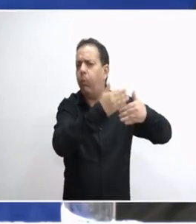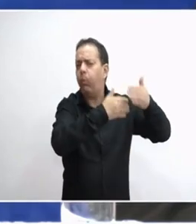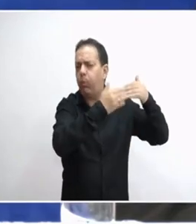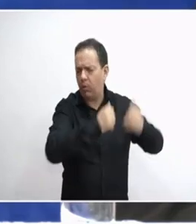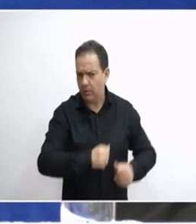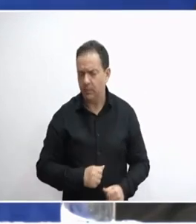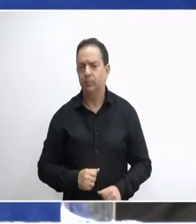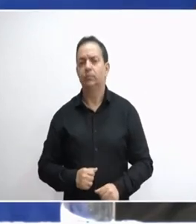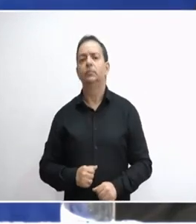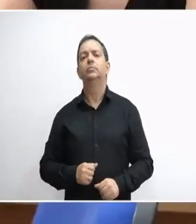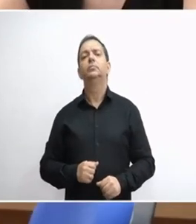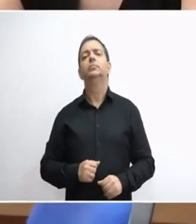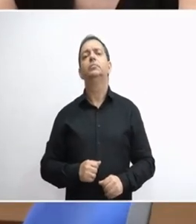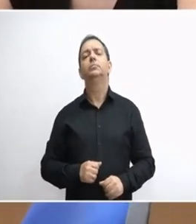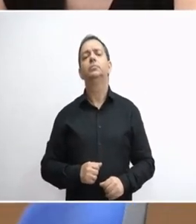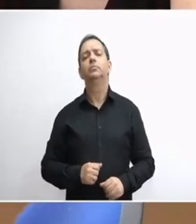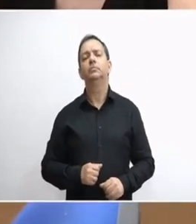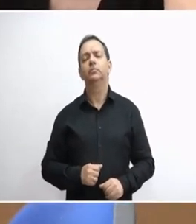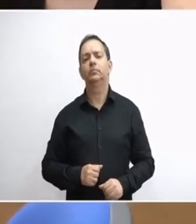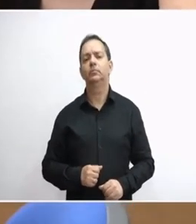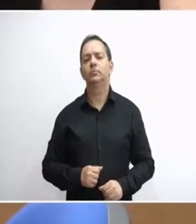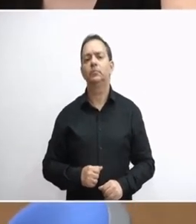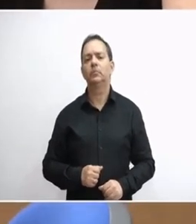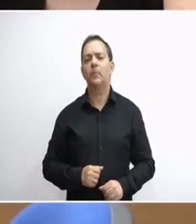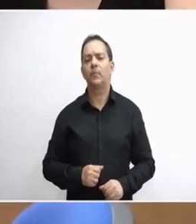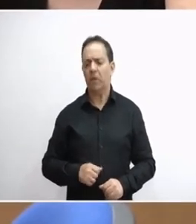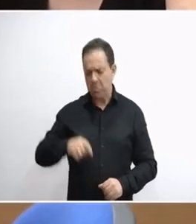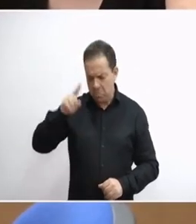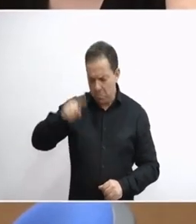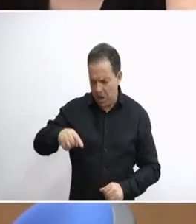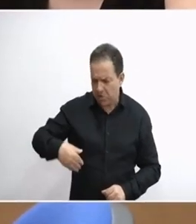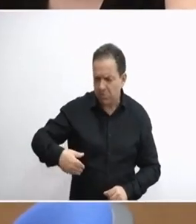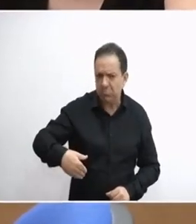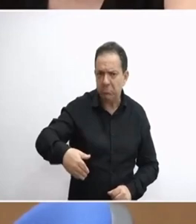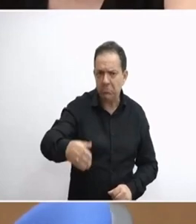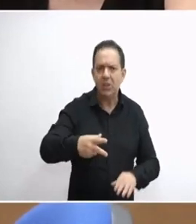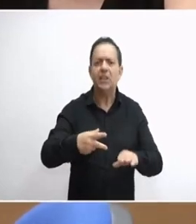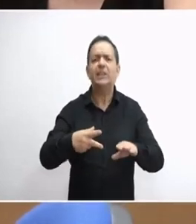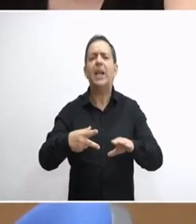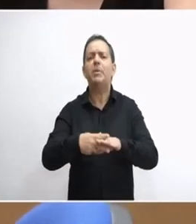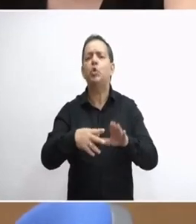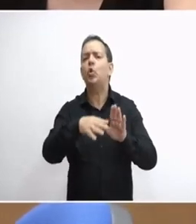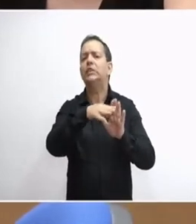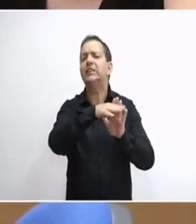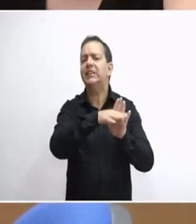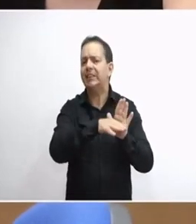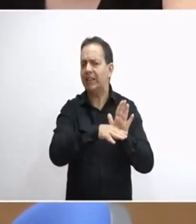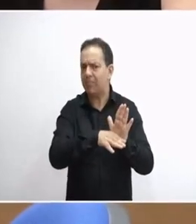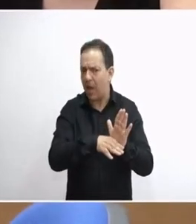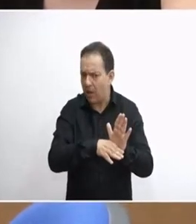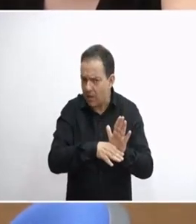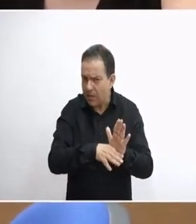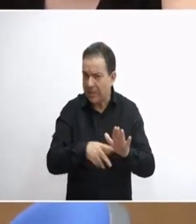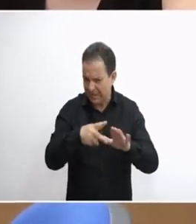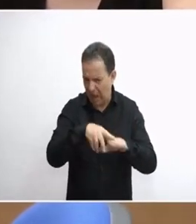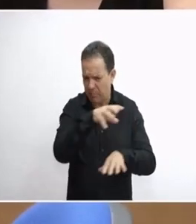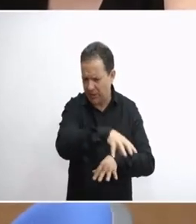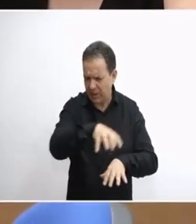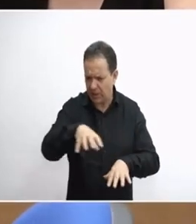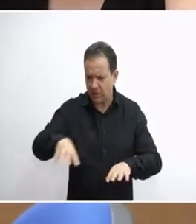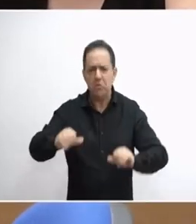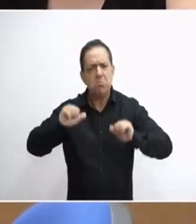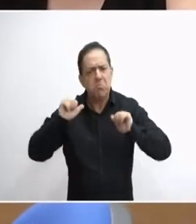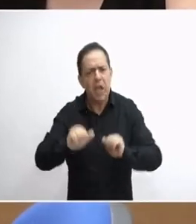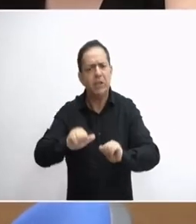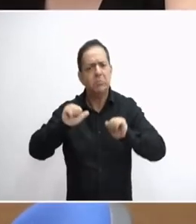Άλλη μια ερώτηση. Στις μέρες μας βιώνουμε ένα τραπεζικό σύστημα που πιέζει, επιβάλλει και